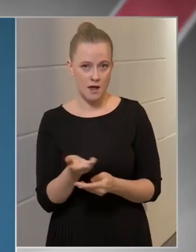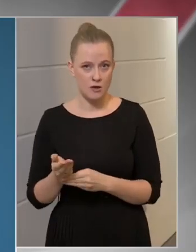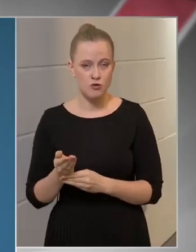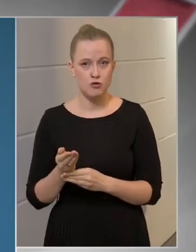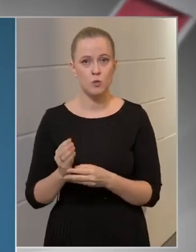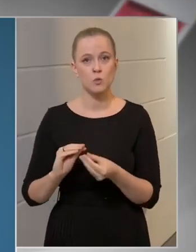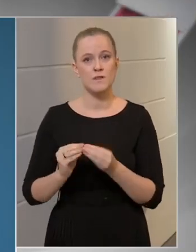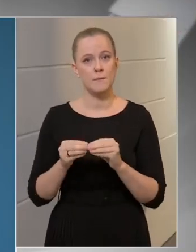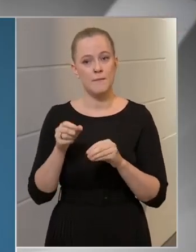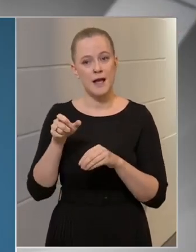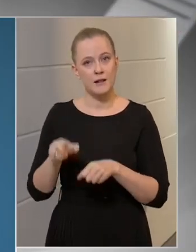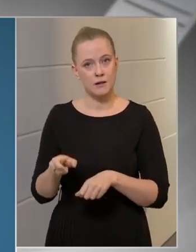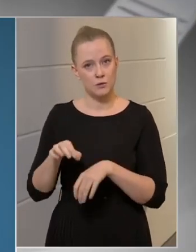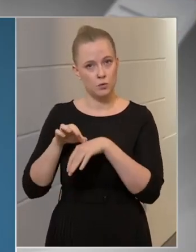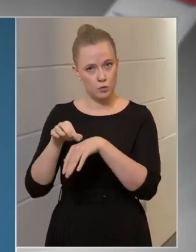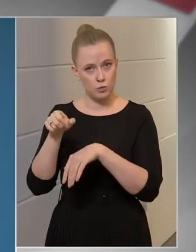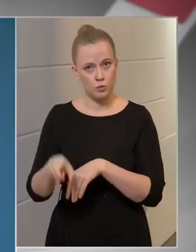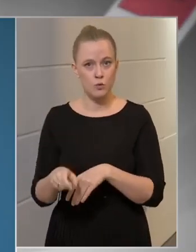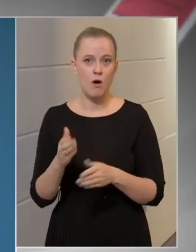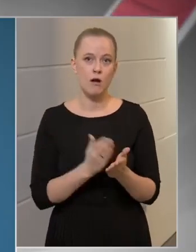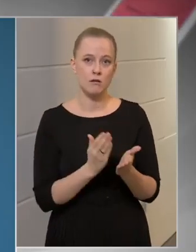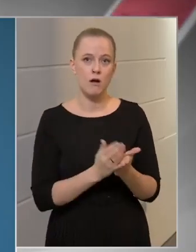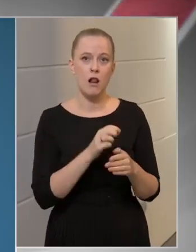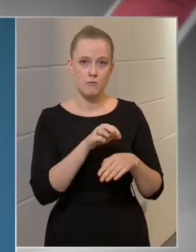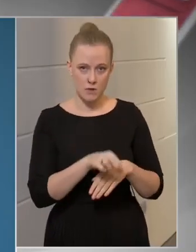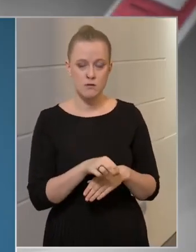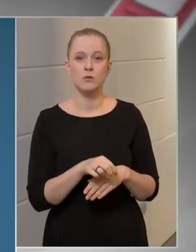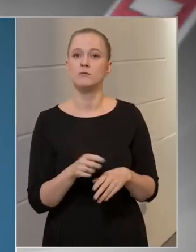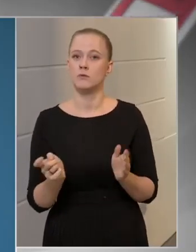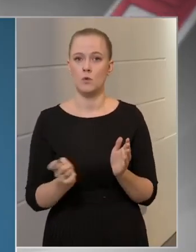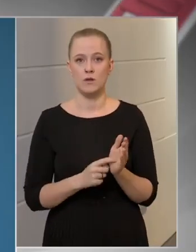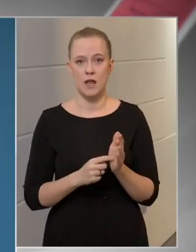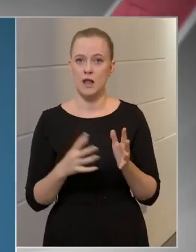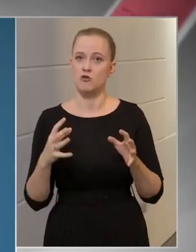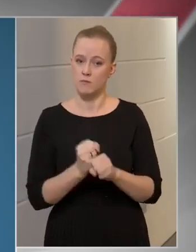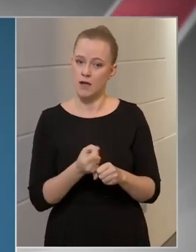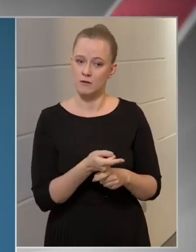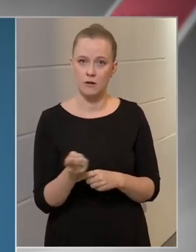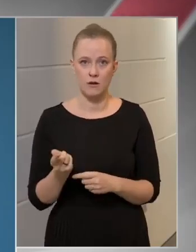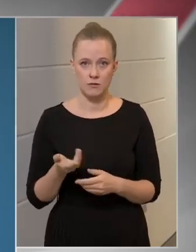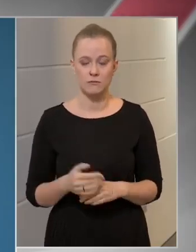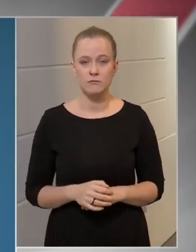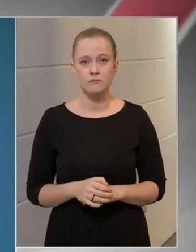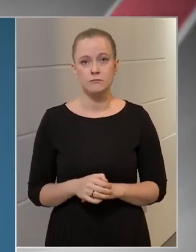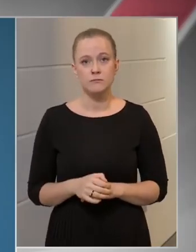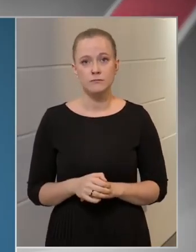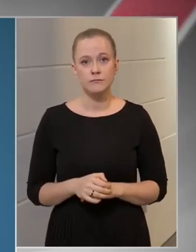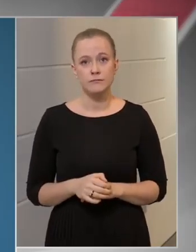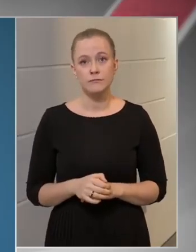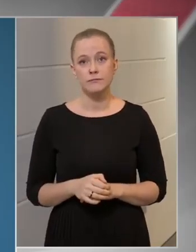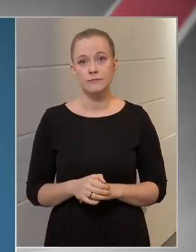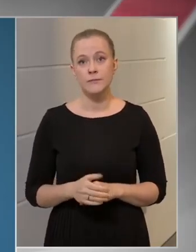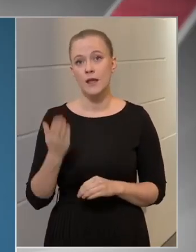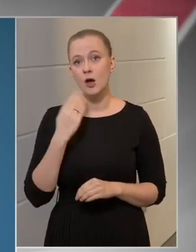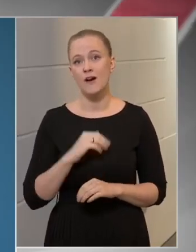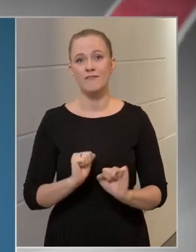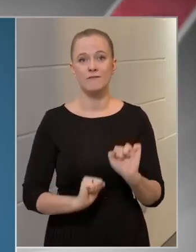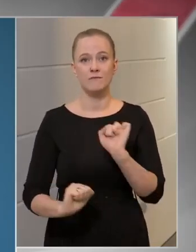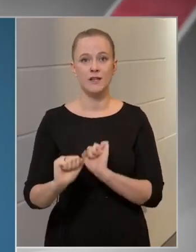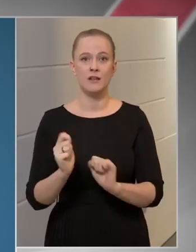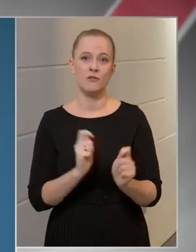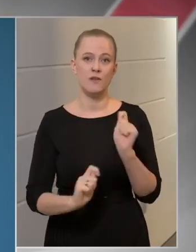üzemeltetője, illetve az üzlet alkalmazottja köteles gondoskodni, amennyiben ebben a védett